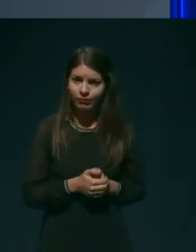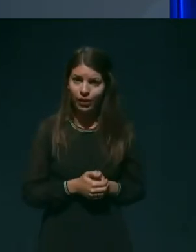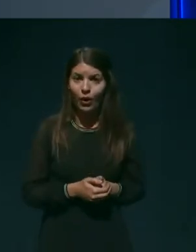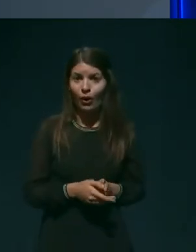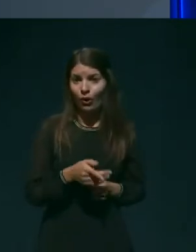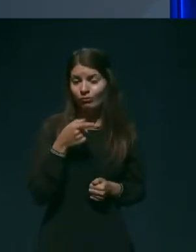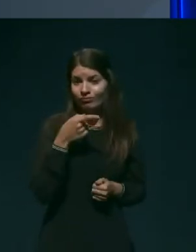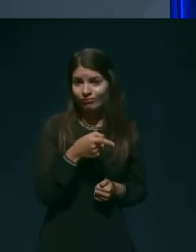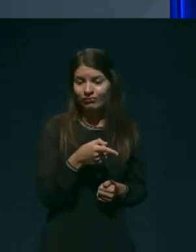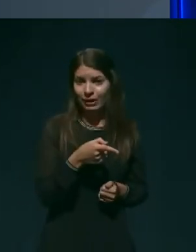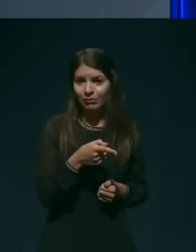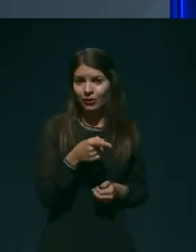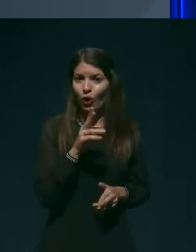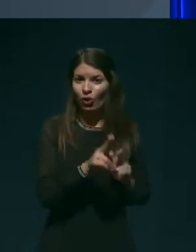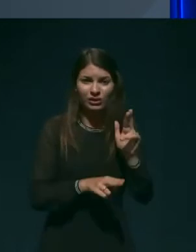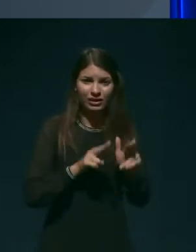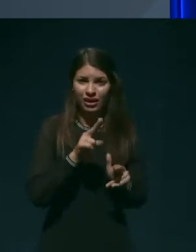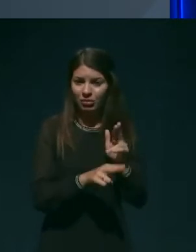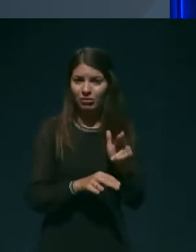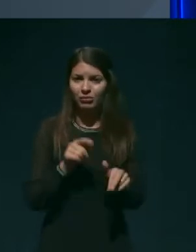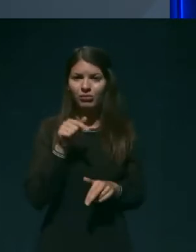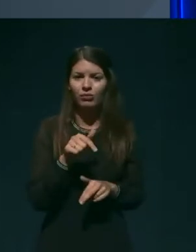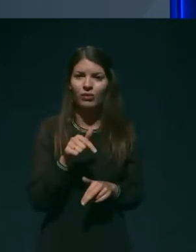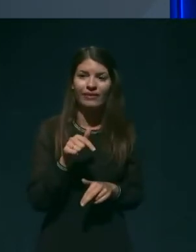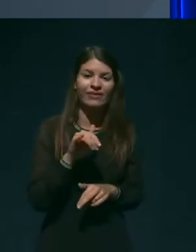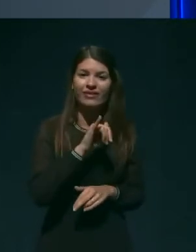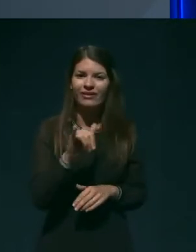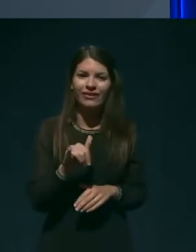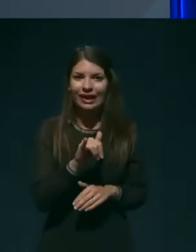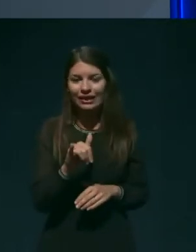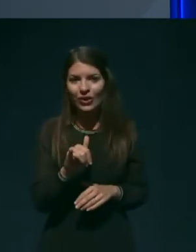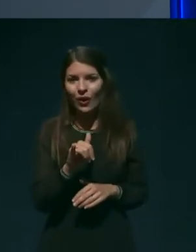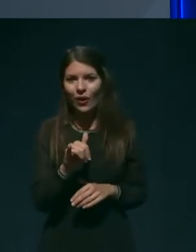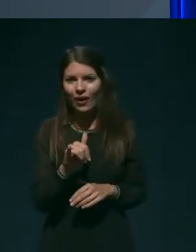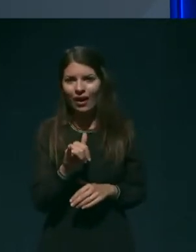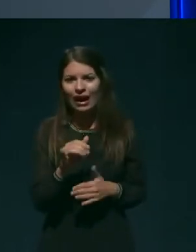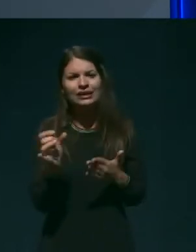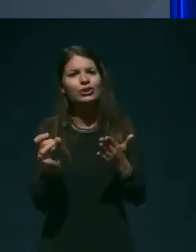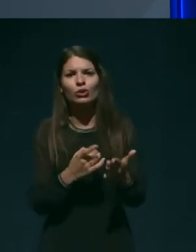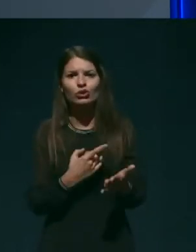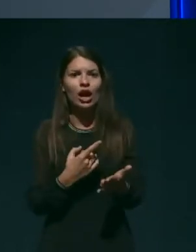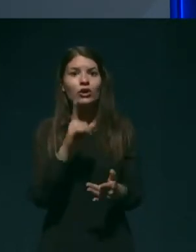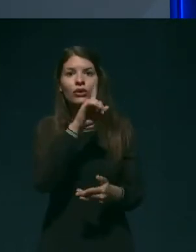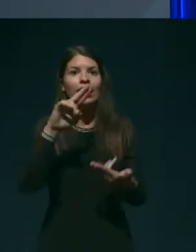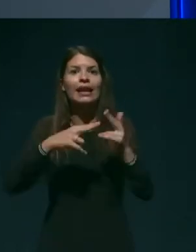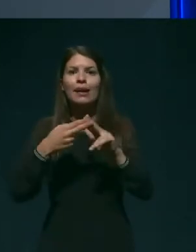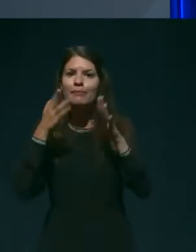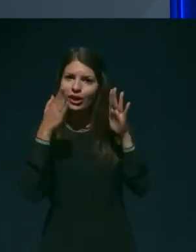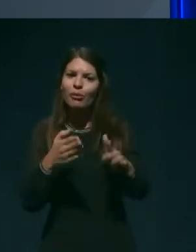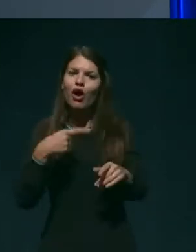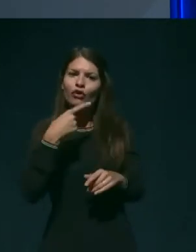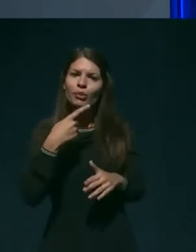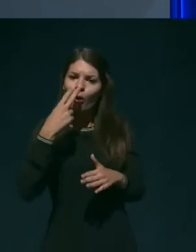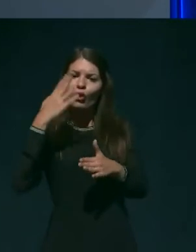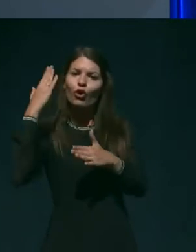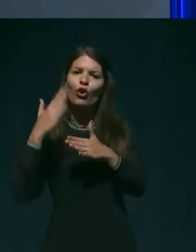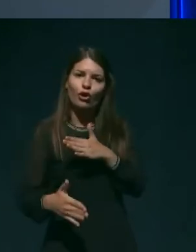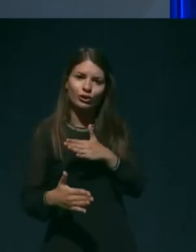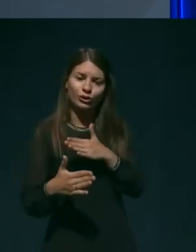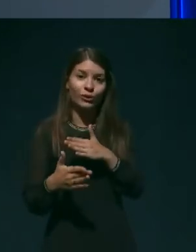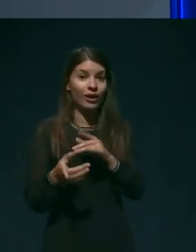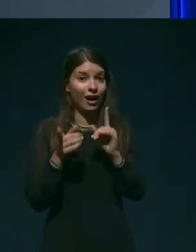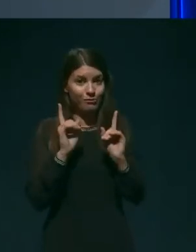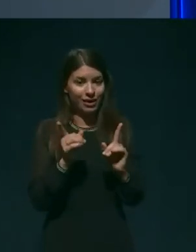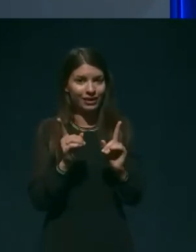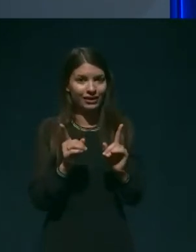oskrbi vedno, slučajno, verjamem, nenamenom, govorimo na koncu, čeprav je to za